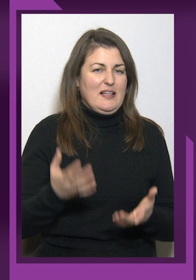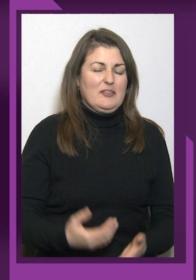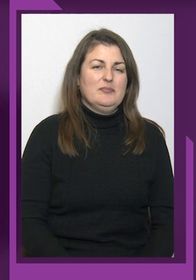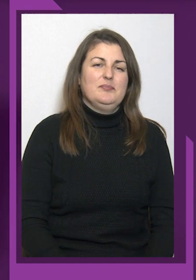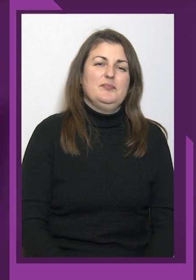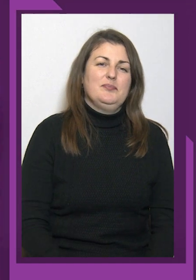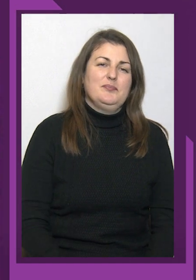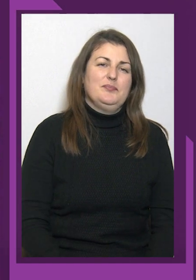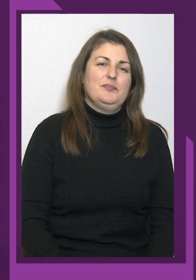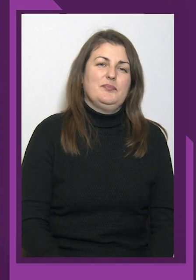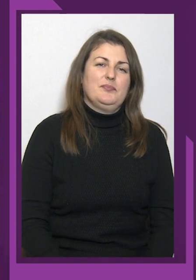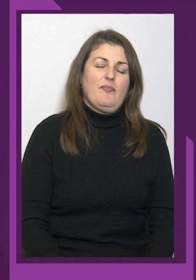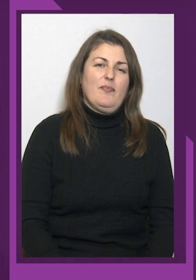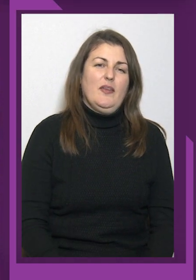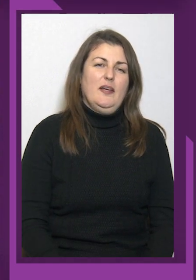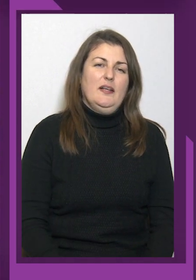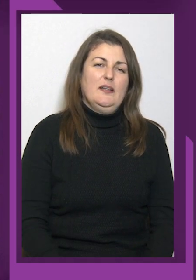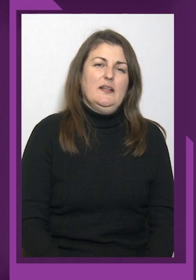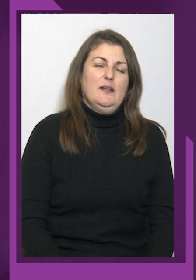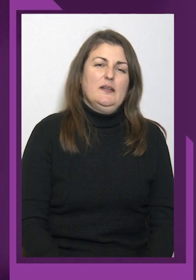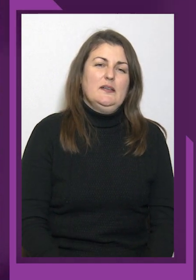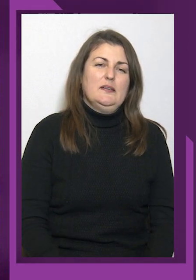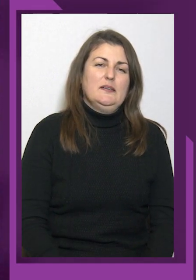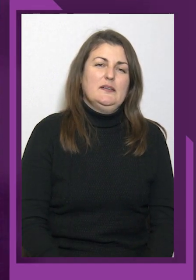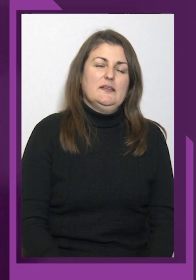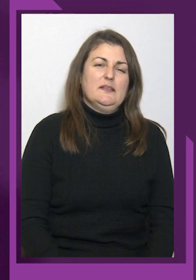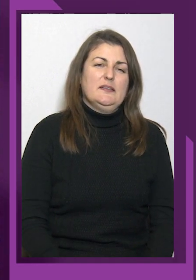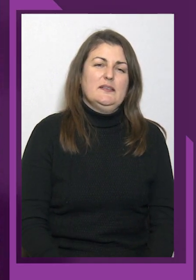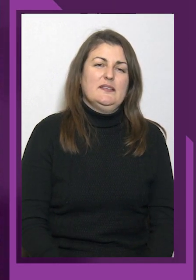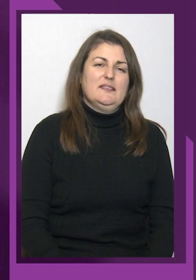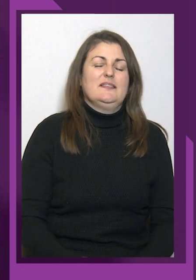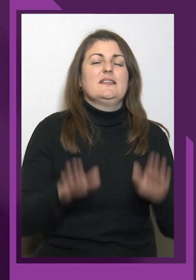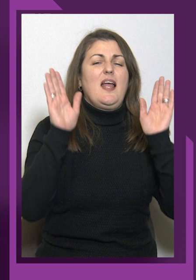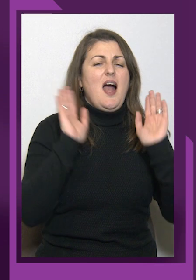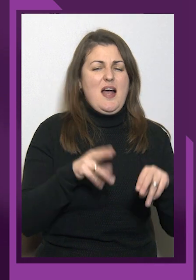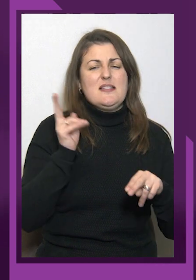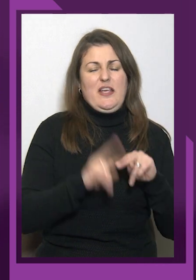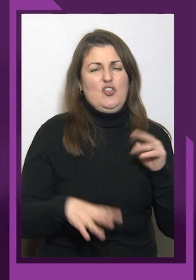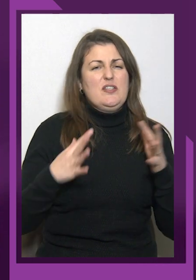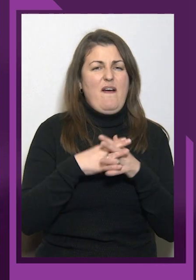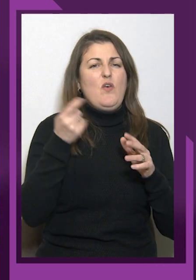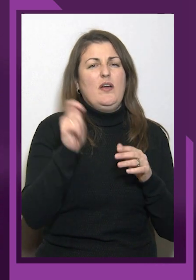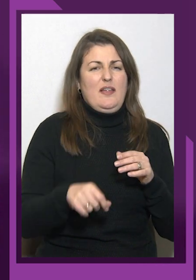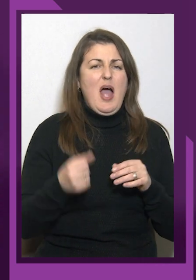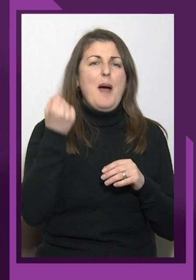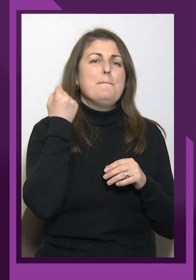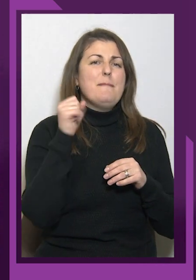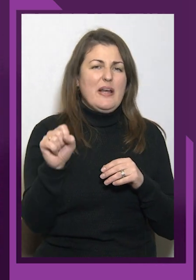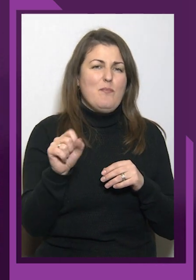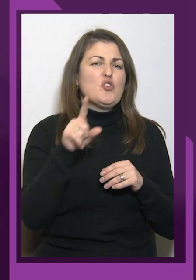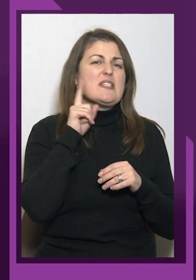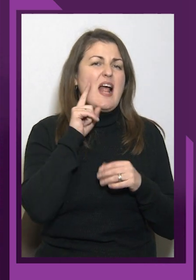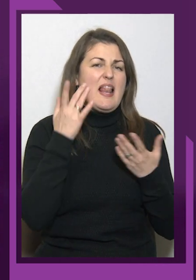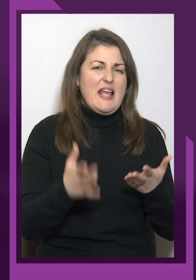Хай закінчиться війна. Переможе Зіленський, Залужний. Щоб вони